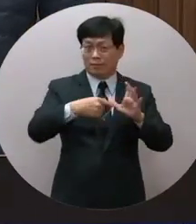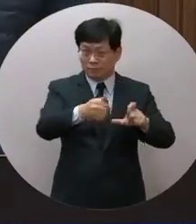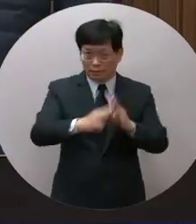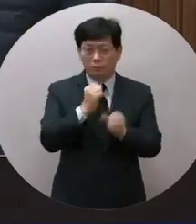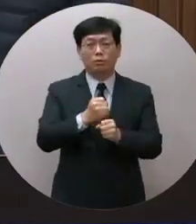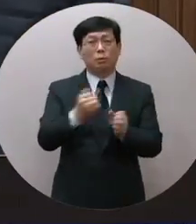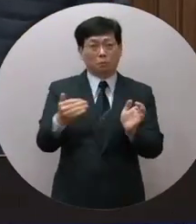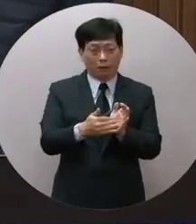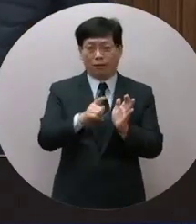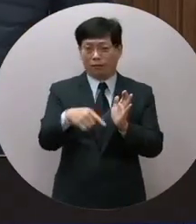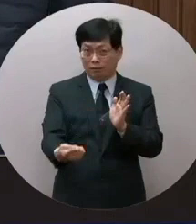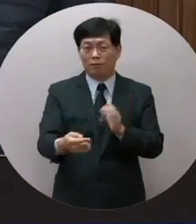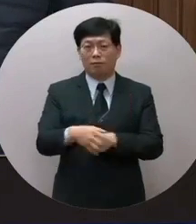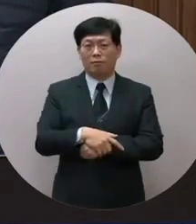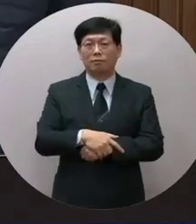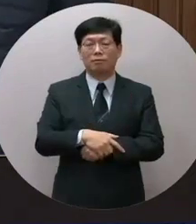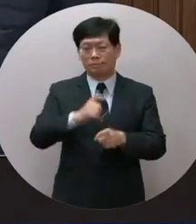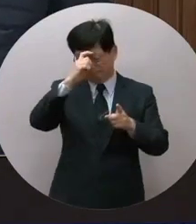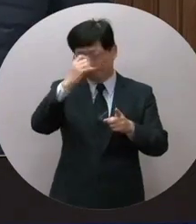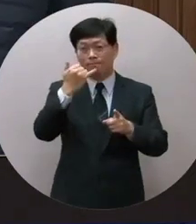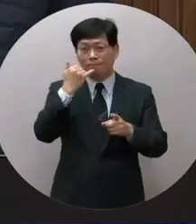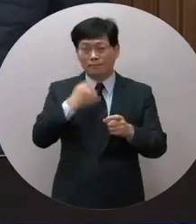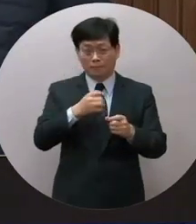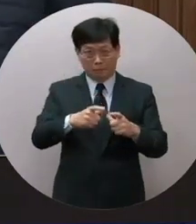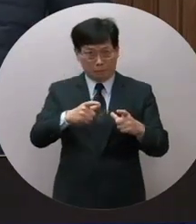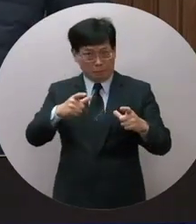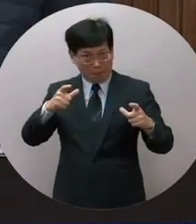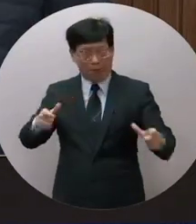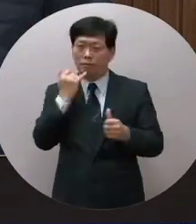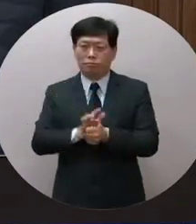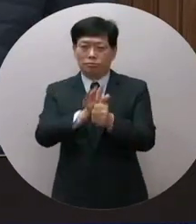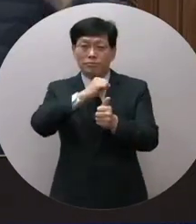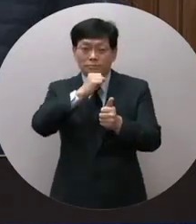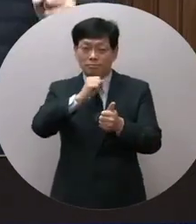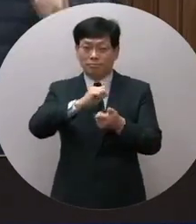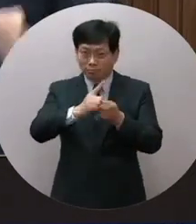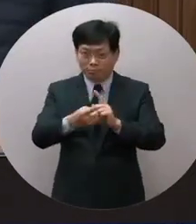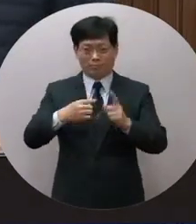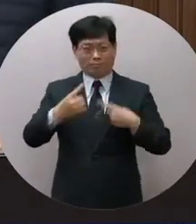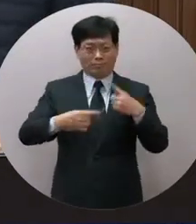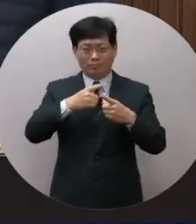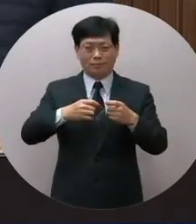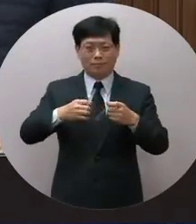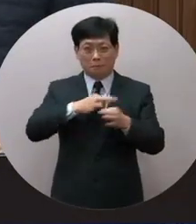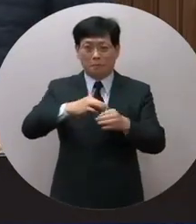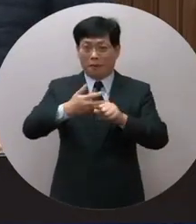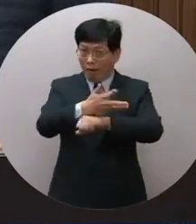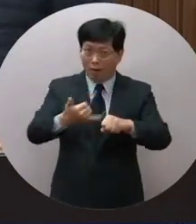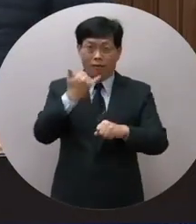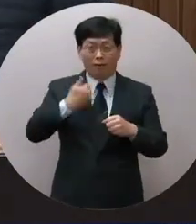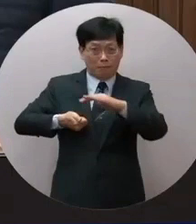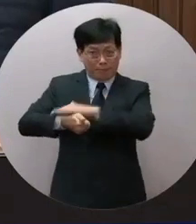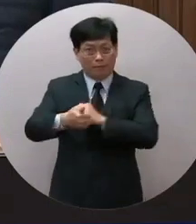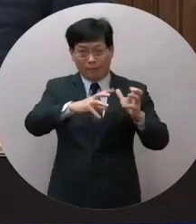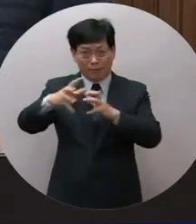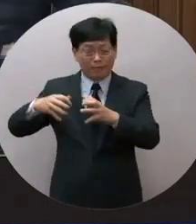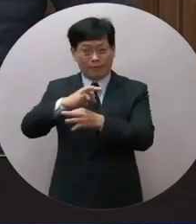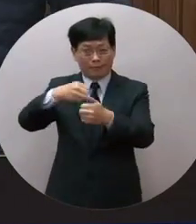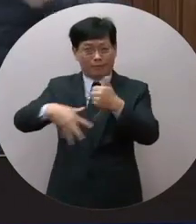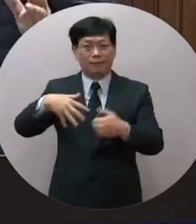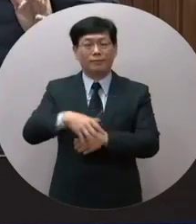開始做啊做完之後希望有點到面逐步推動台灣成為自由貿易島融入世界的經貿體系